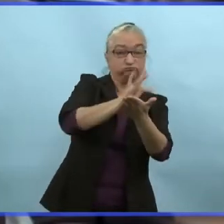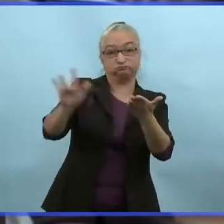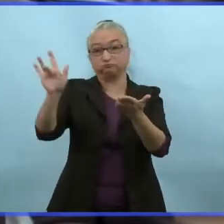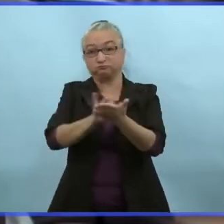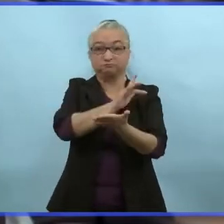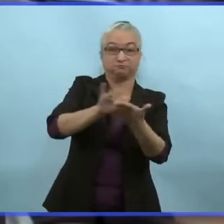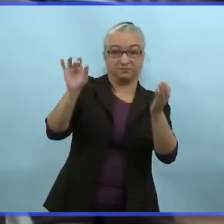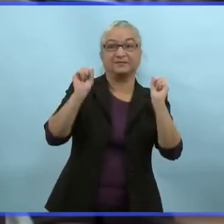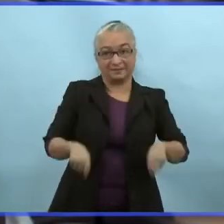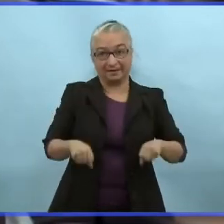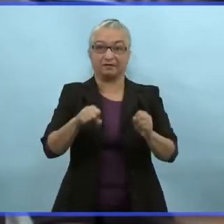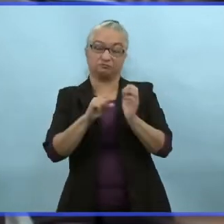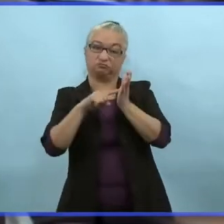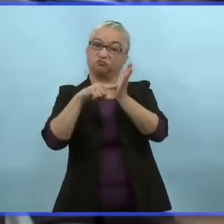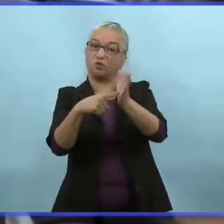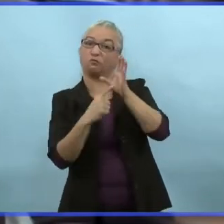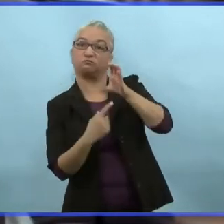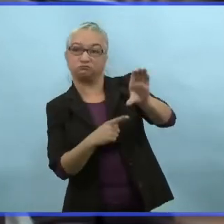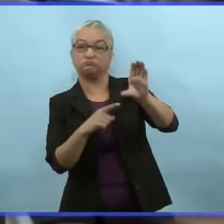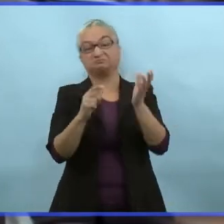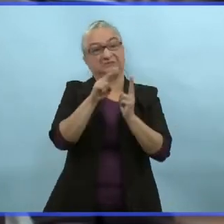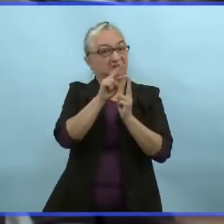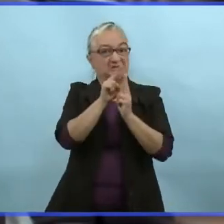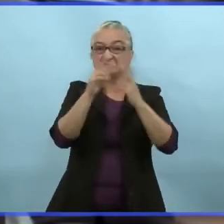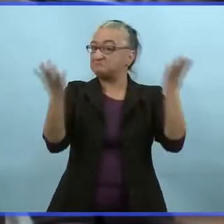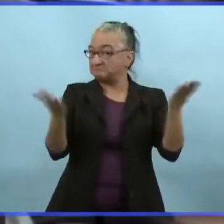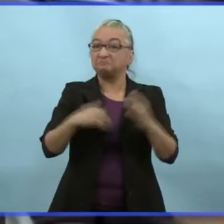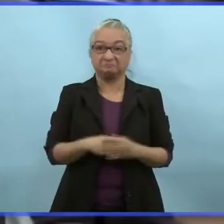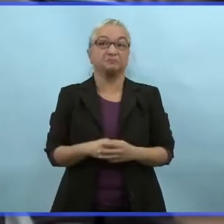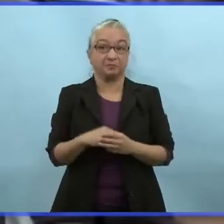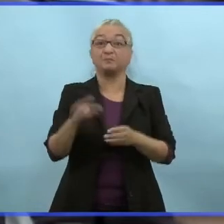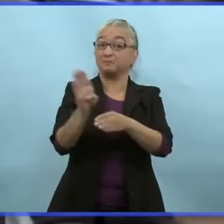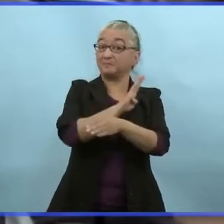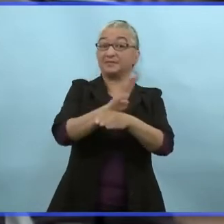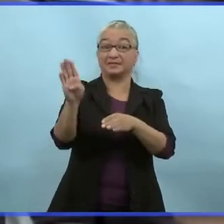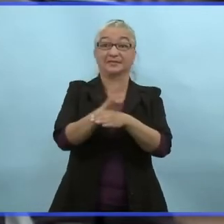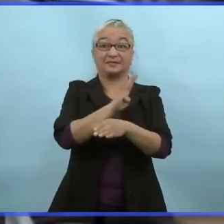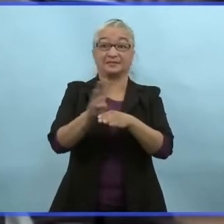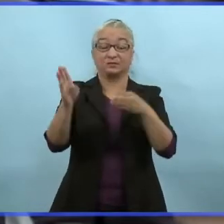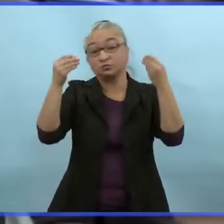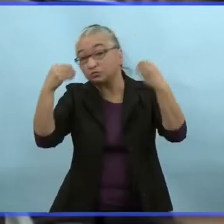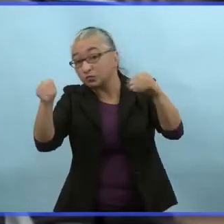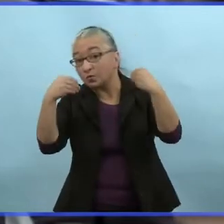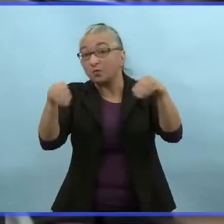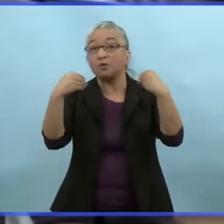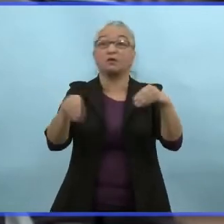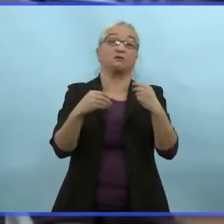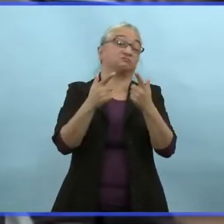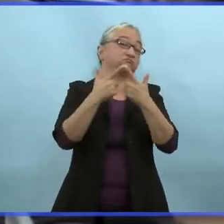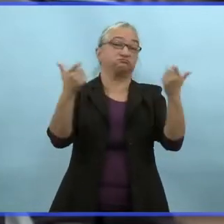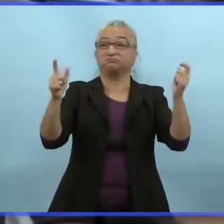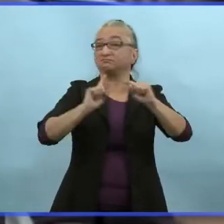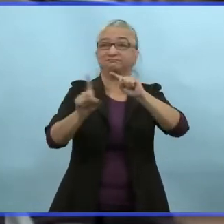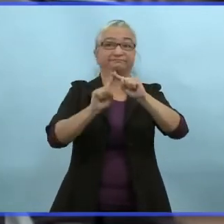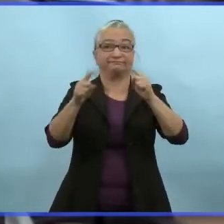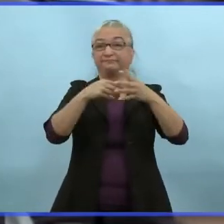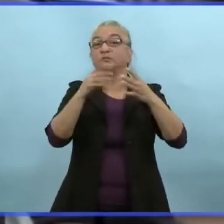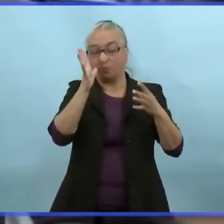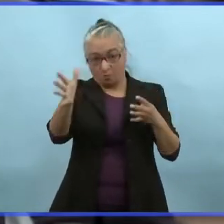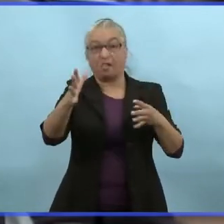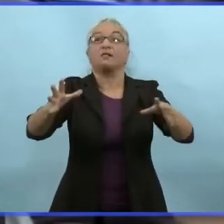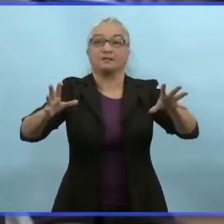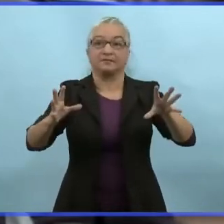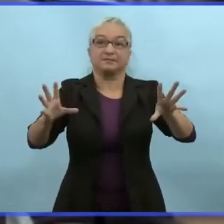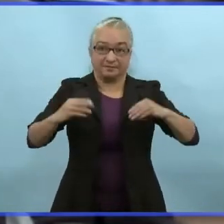pour confirmer votre statut de vaccination. Les applications de vérification utilisées par les